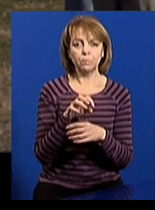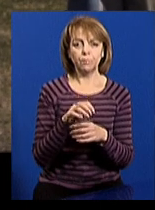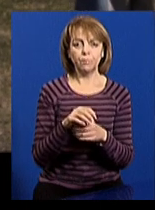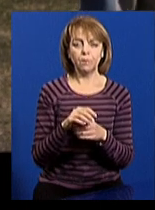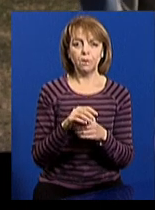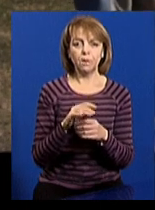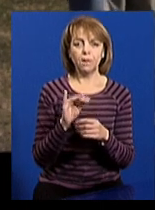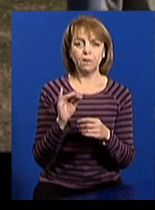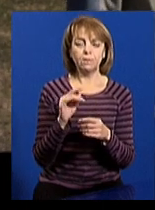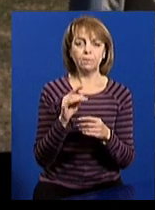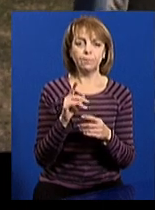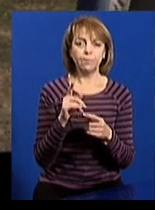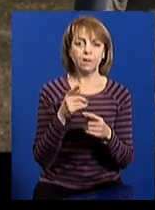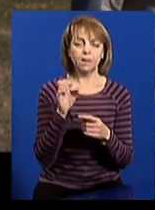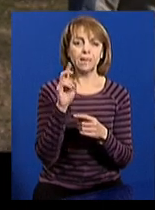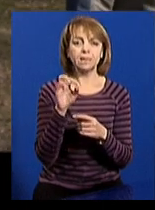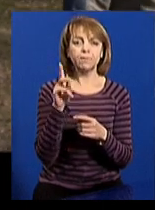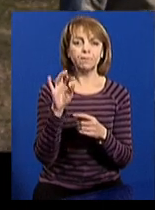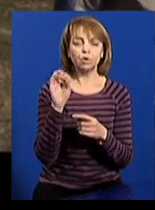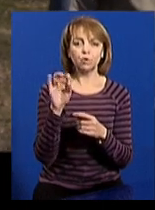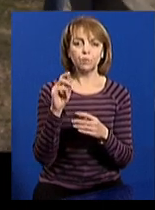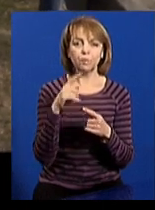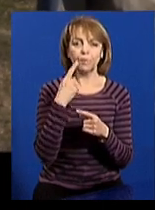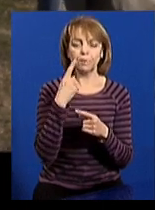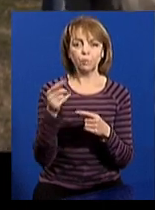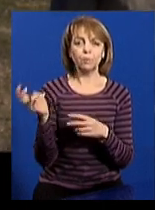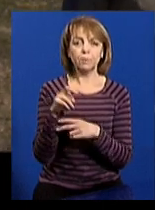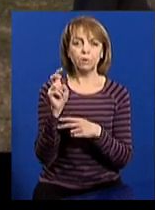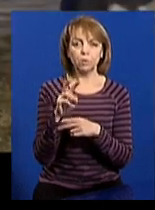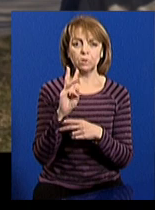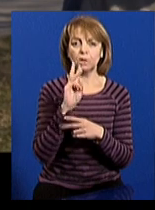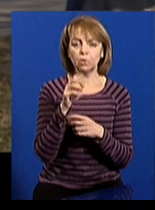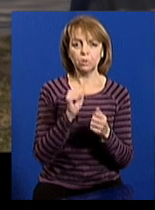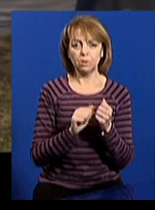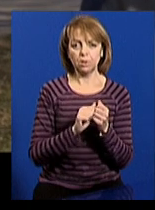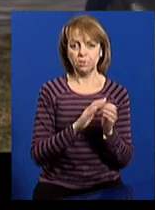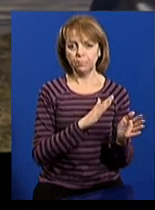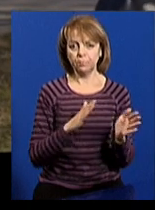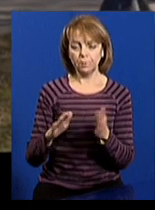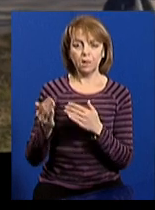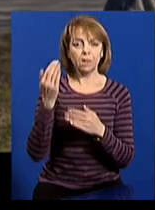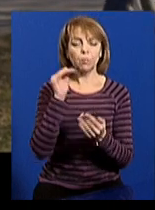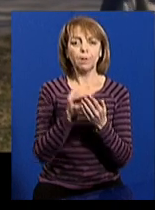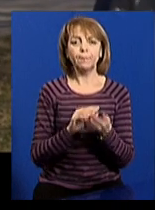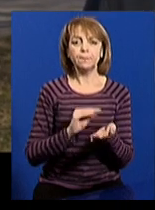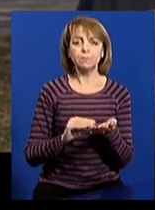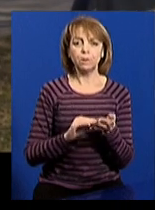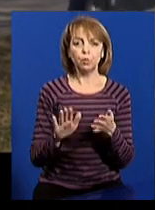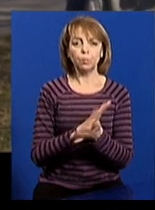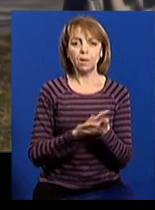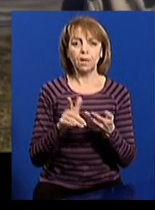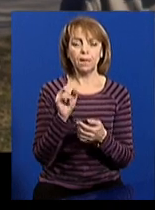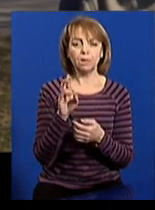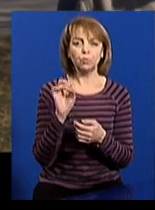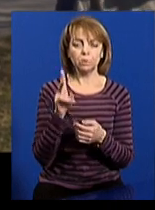Ініціатор прибирання – краєзнавець Віктор Жулідов. Каже, сюди приходить три роки поспіль. Раніше могили письменників прибирала Галина